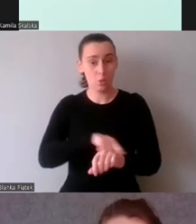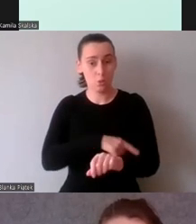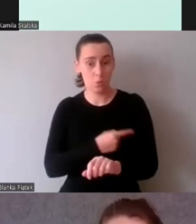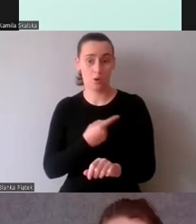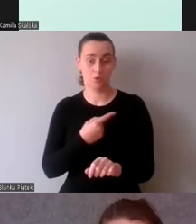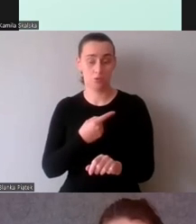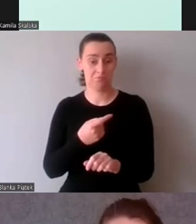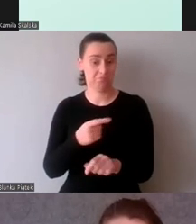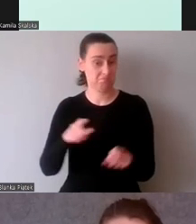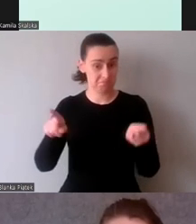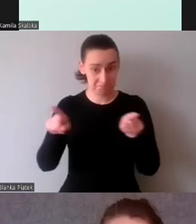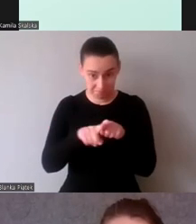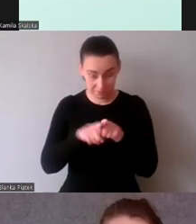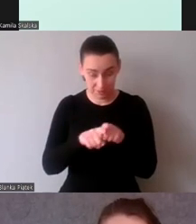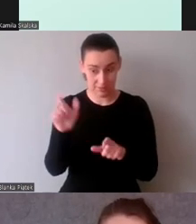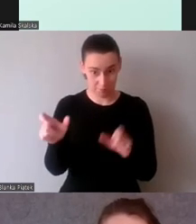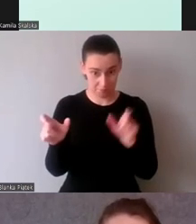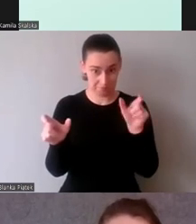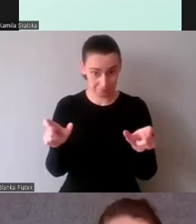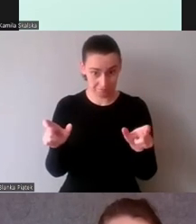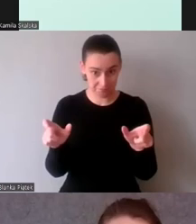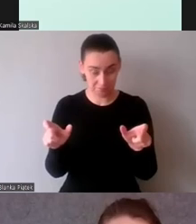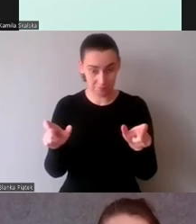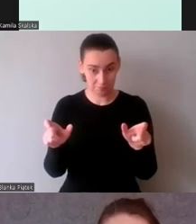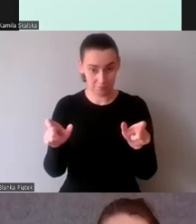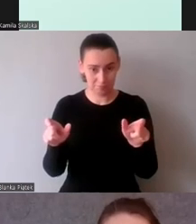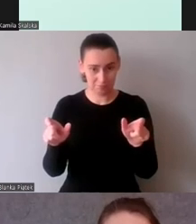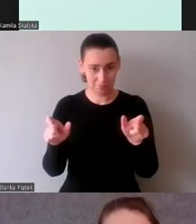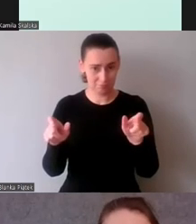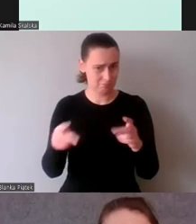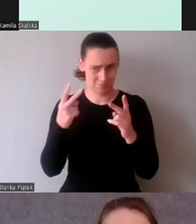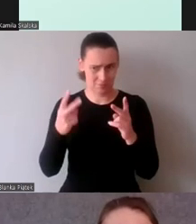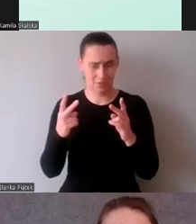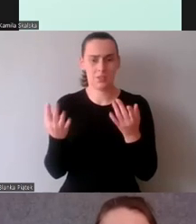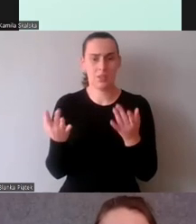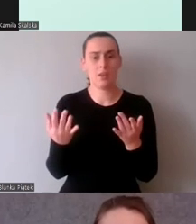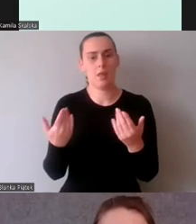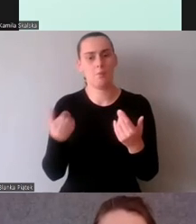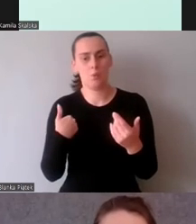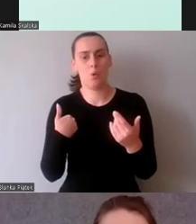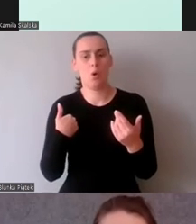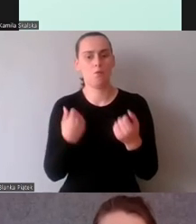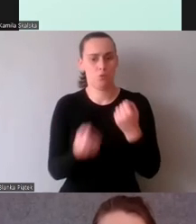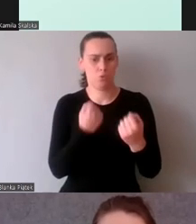Niezależności od ilości, liczby skomplikowanych fragmentów.